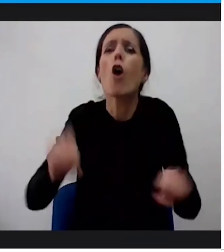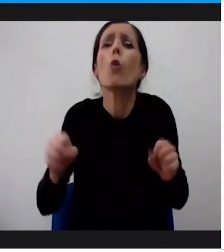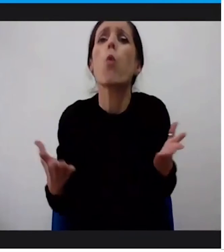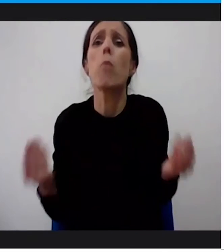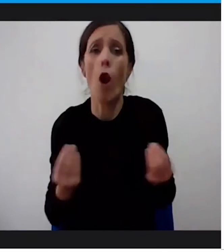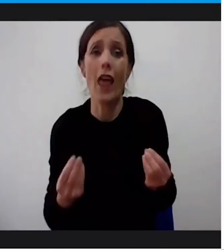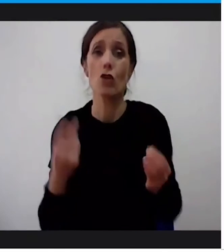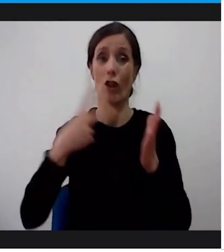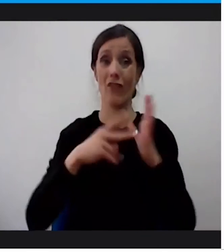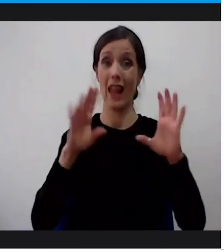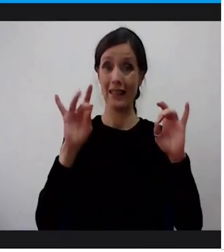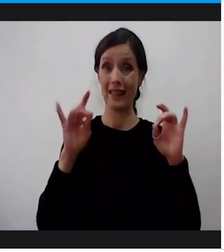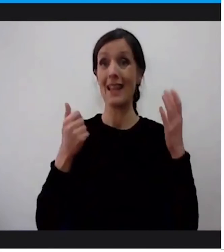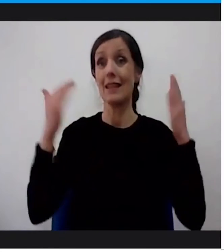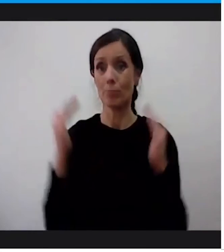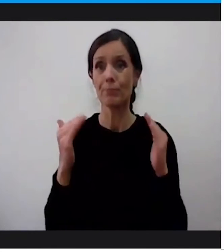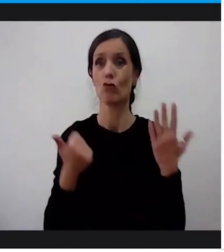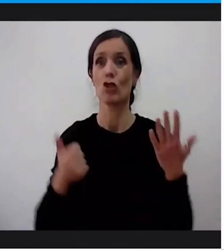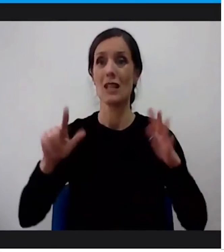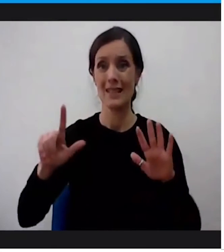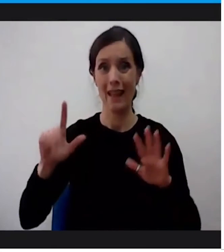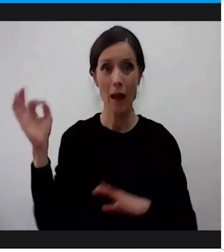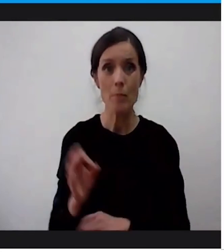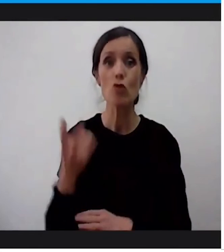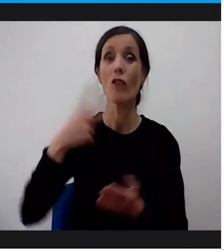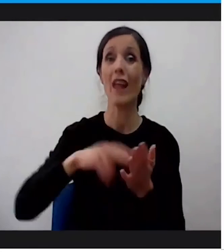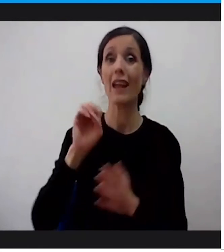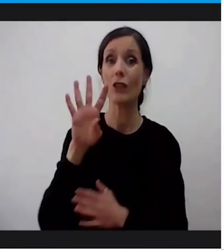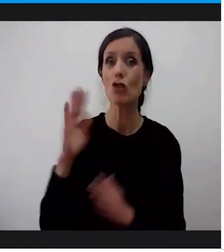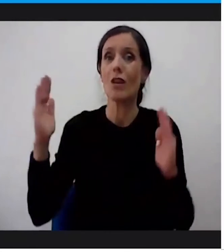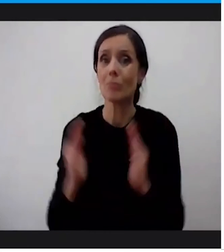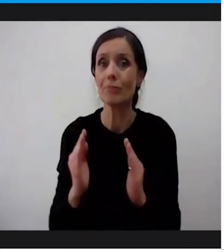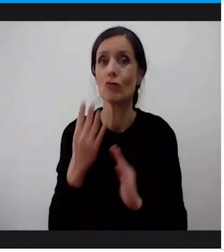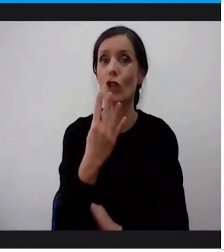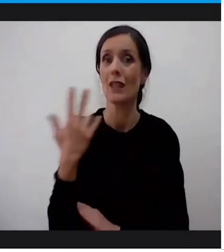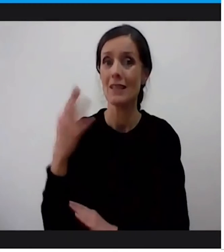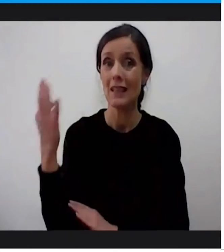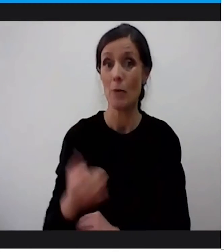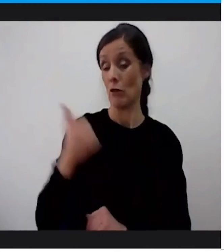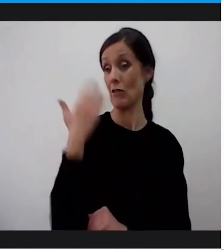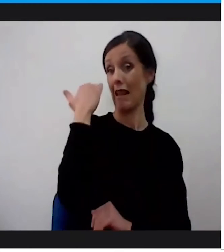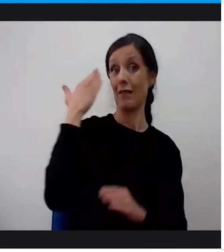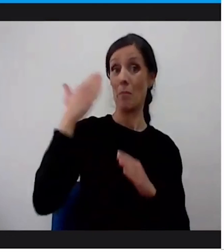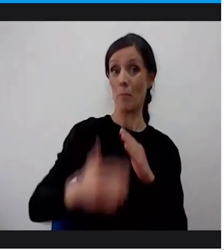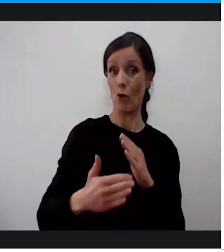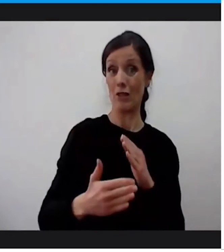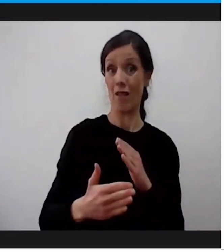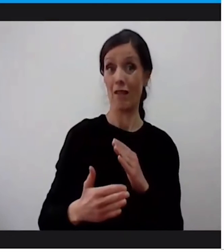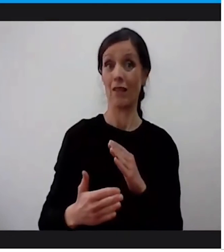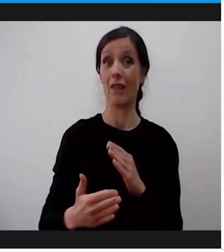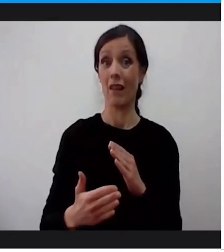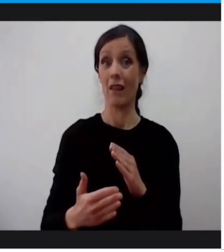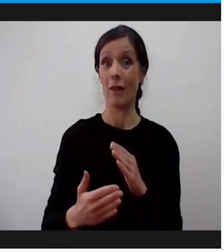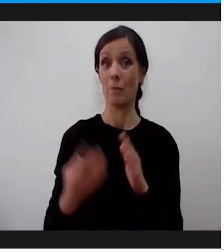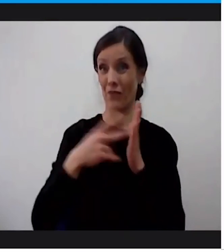67%, 2014. je 43% i sada imamo poslednje istraživanje koje je nedavno prikazano